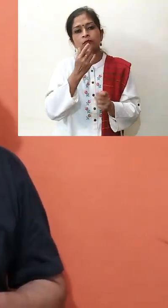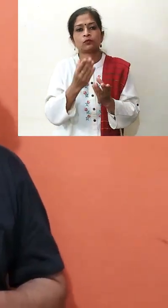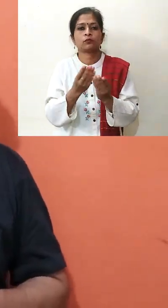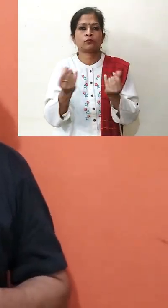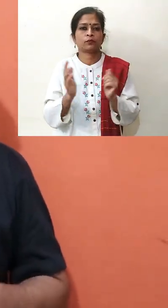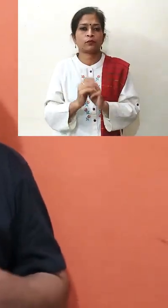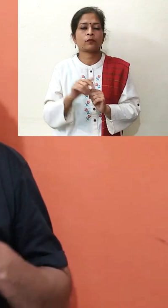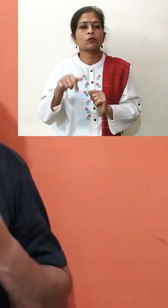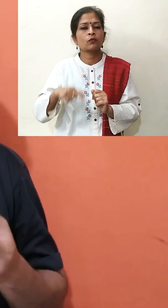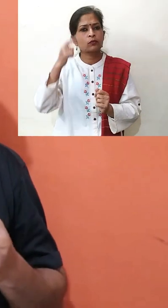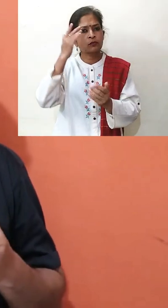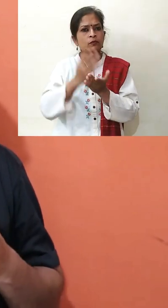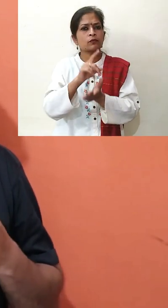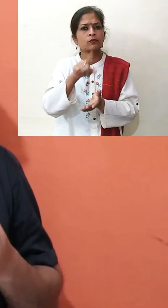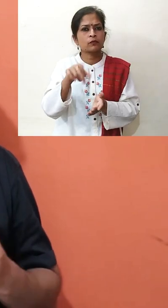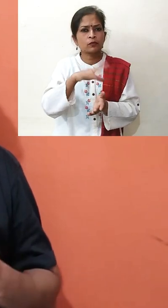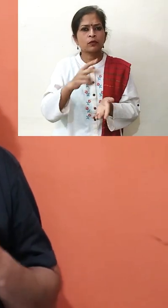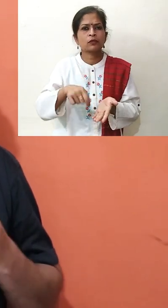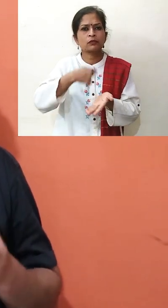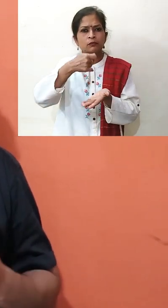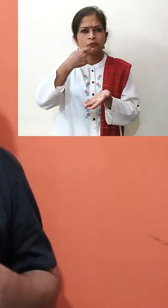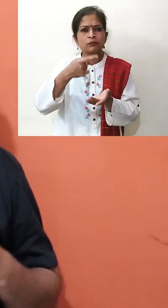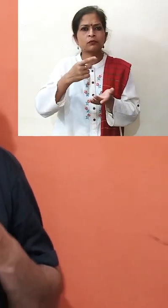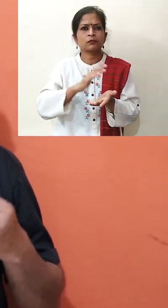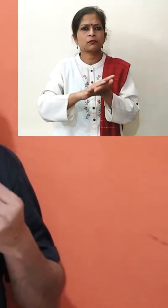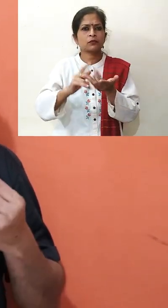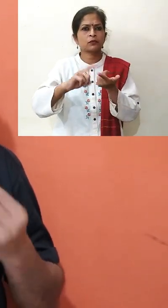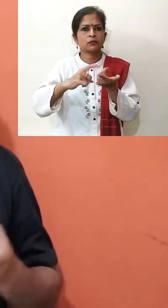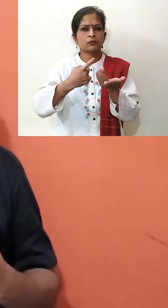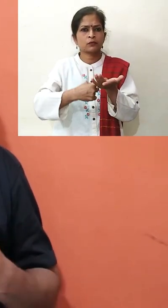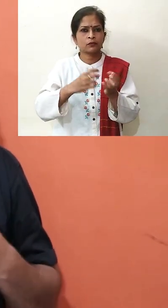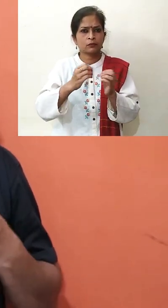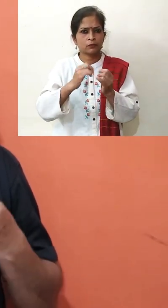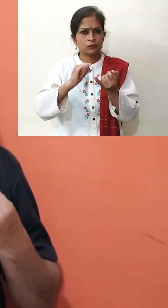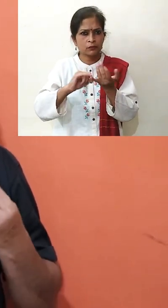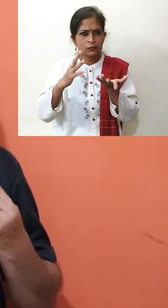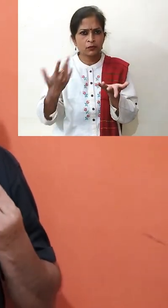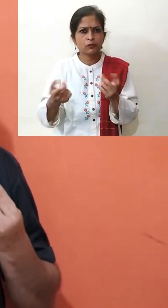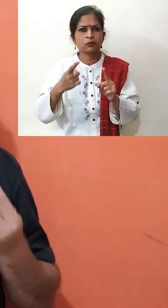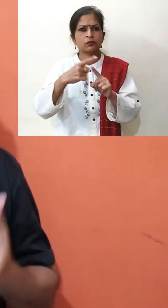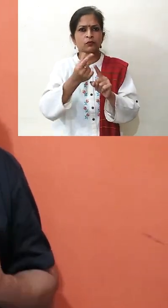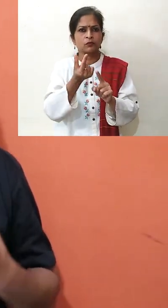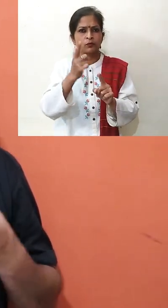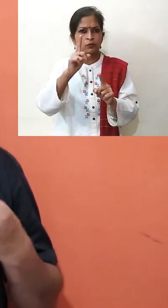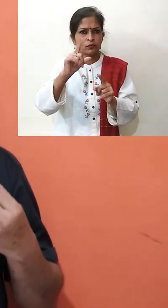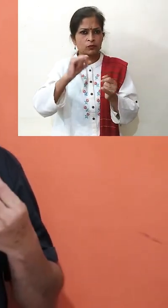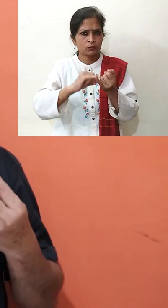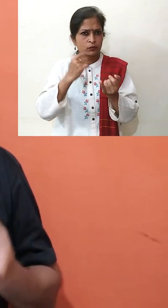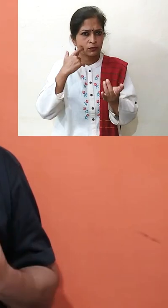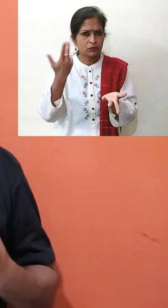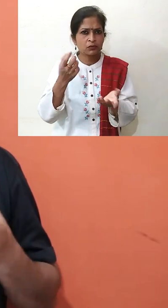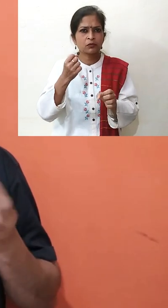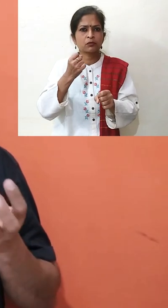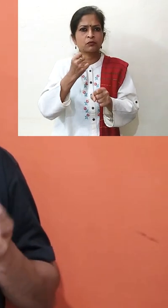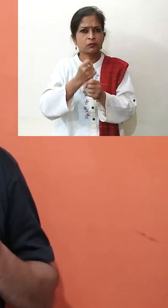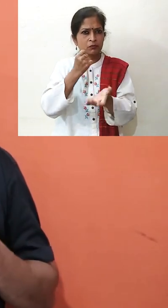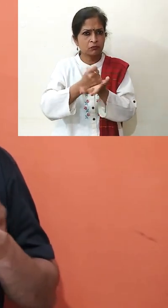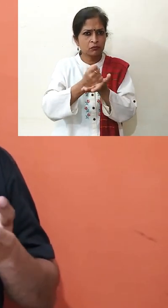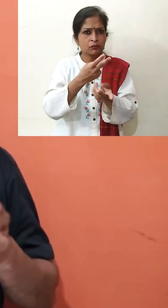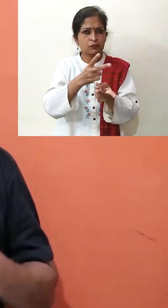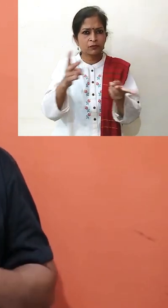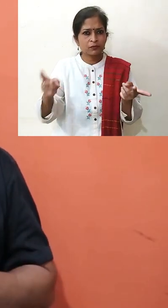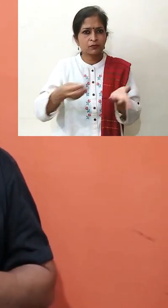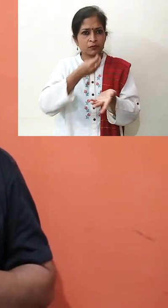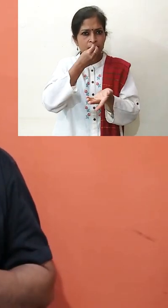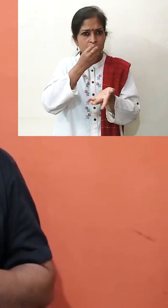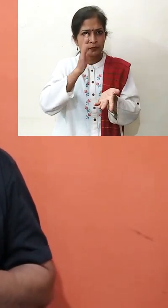मिथक है कि चवनप्रास, जड़ीबूटी, गिलोई, तूलसी, अधरक या कुछ